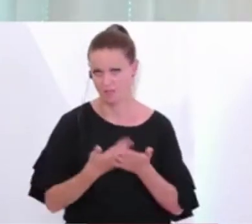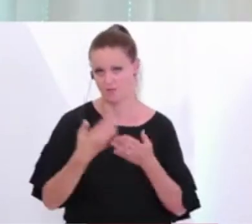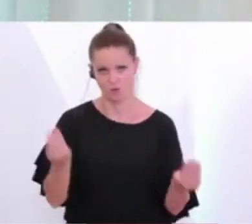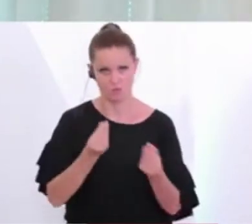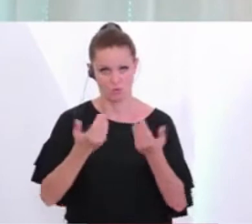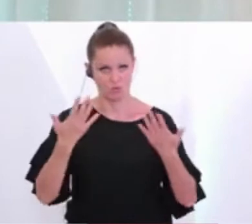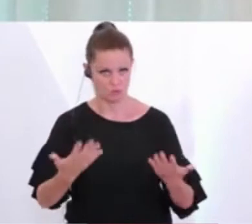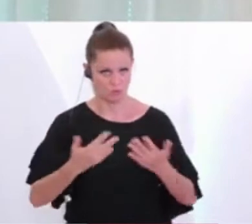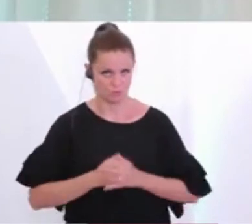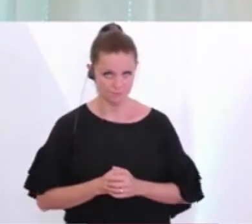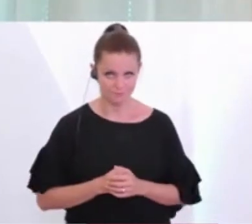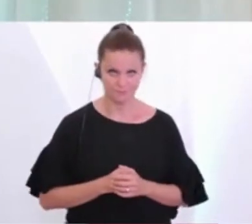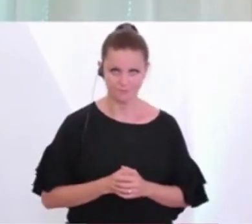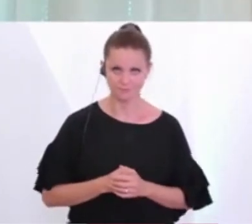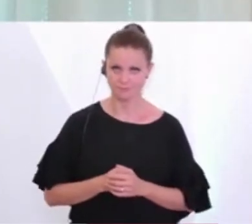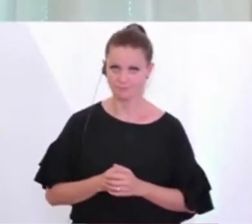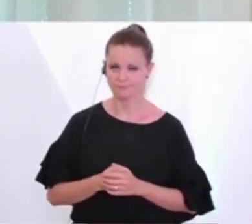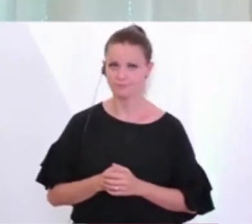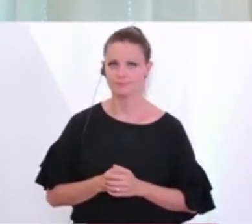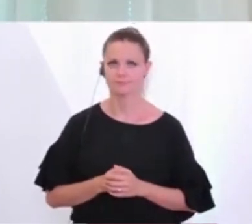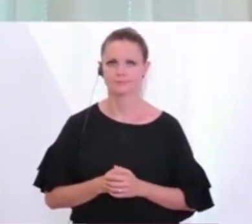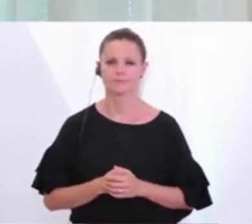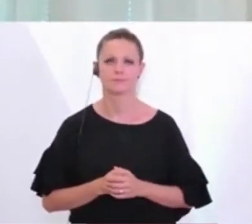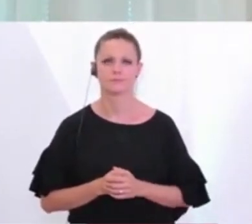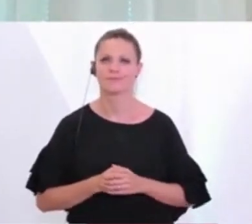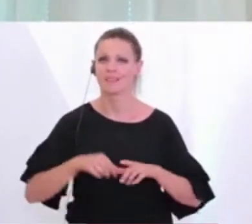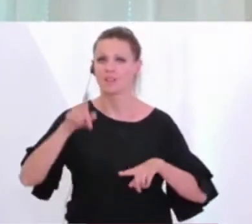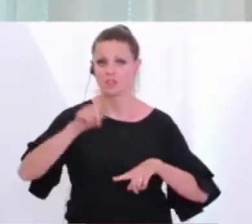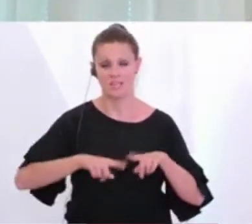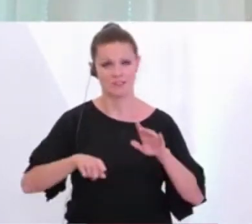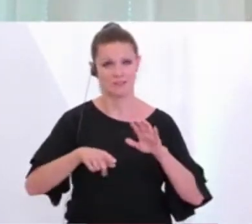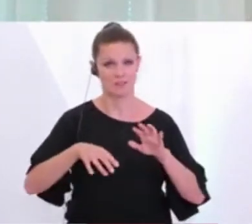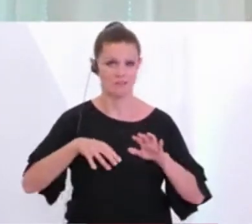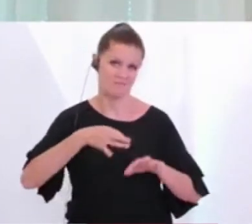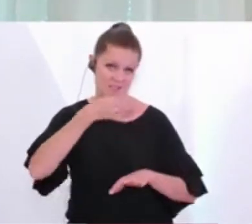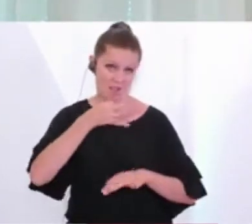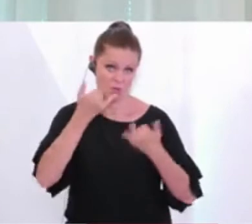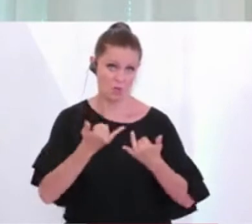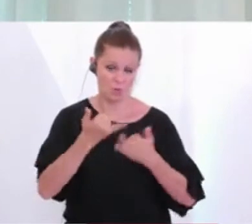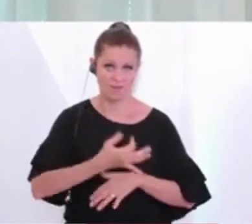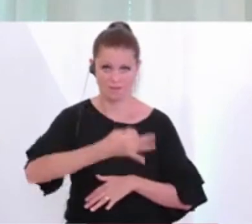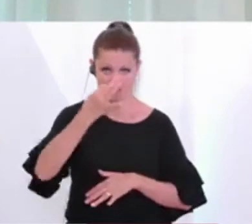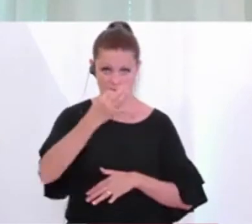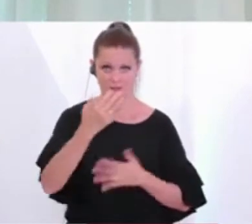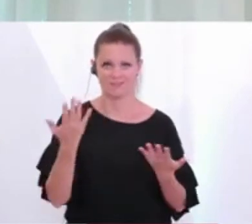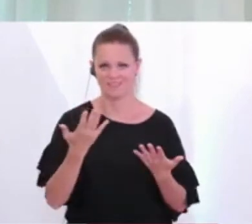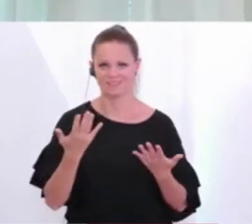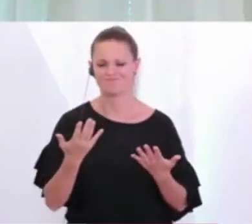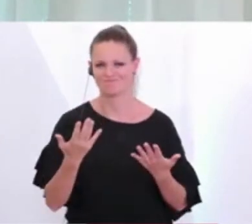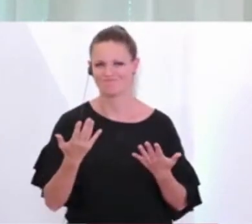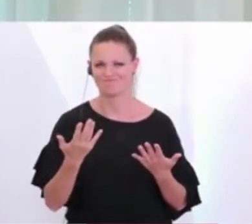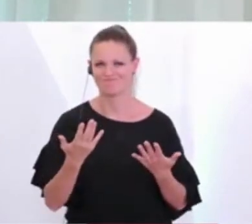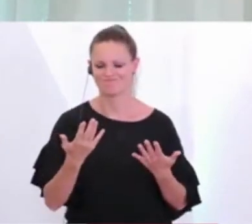Hintergrund unseres Handelns und unseres Tunns. Die schlechte Nachricht des heutigen Tages ist die, dass wir doch